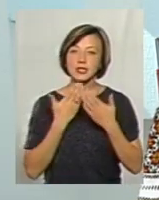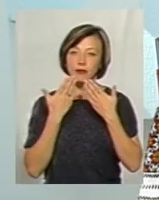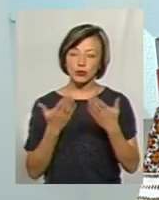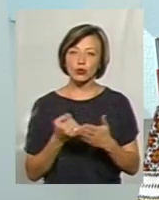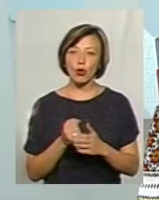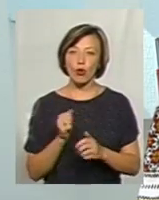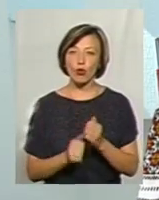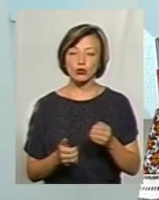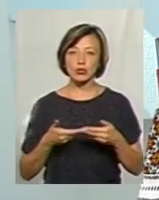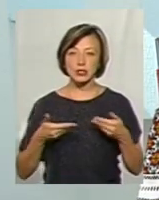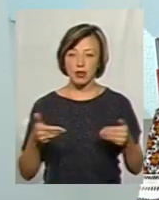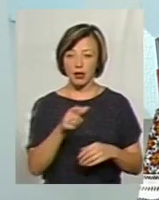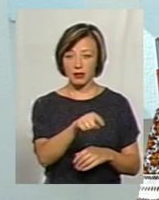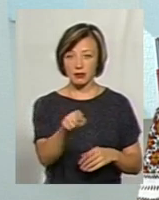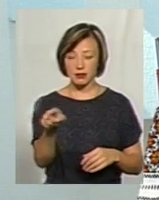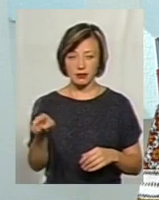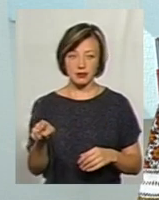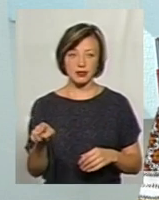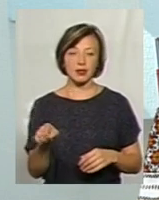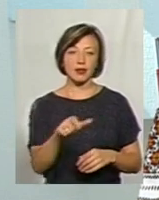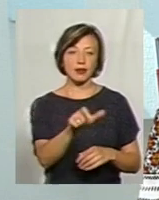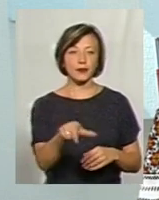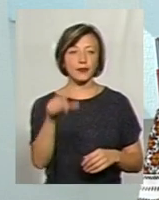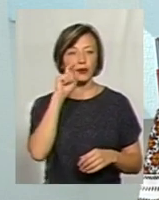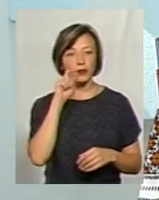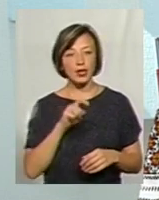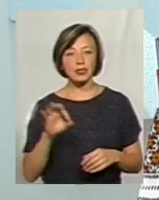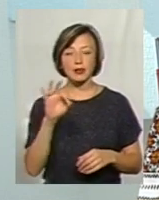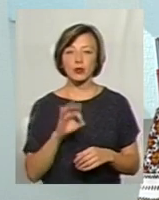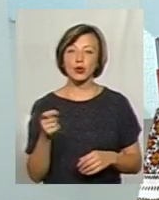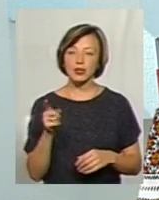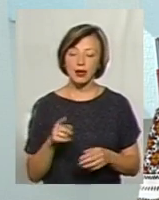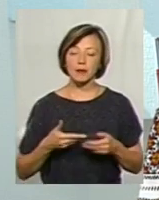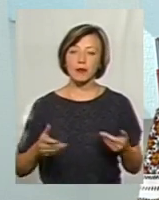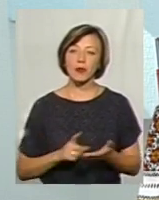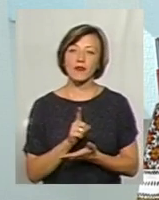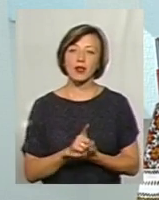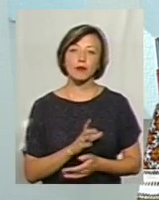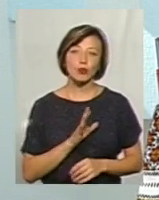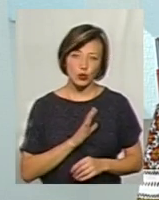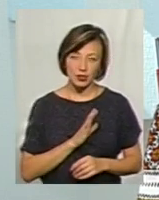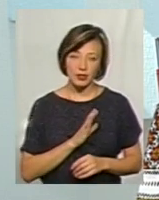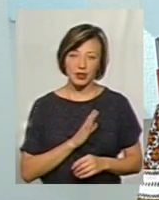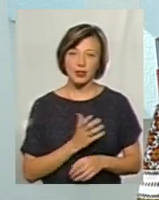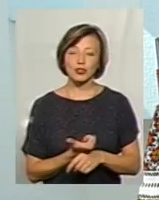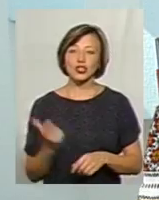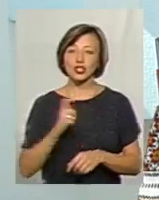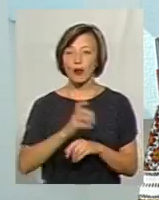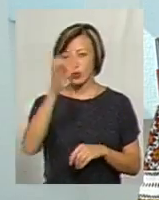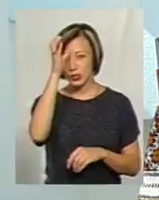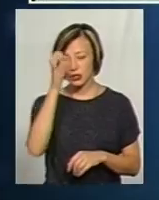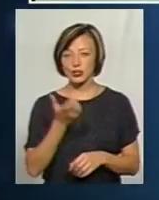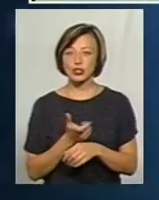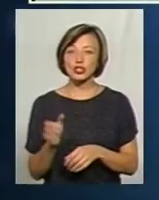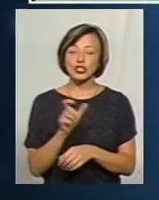до кожного із нас, до кожного українця, про те, що ми повинні бути ще мудрішими, ще